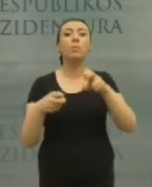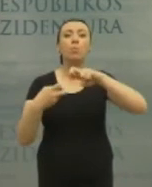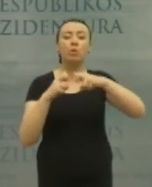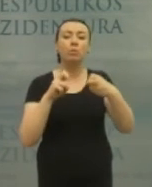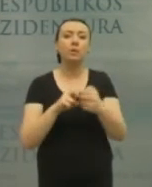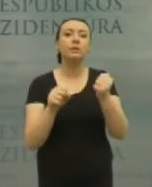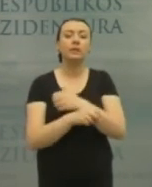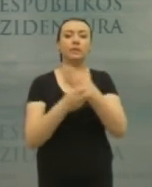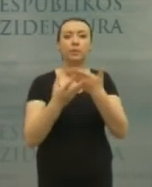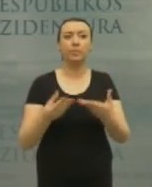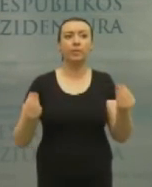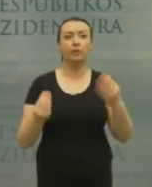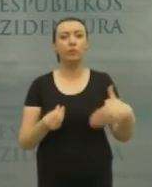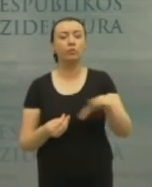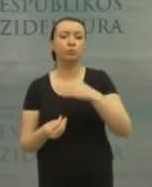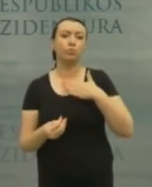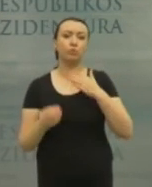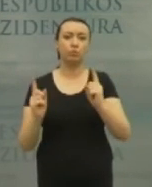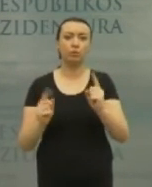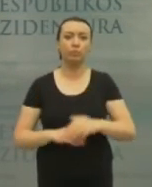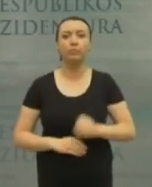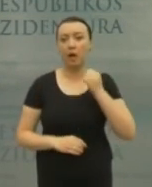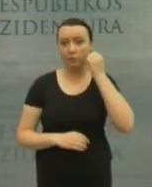problemas šitas reikia spręsti mūsų visų saugumo labui. Ačiū labai.